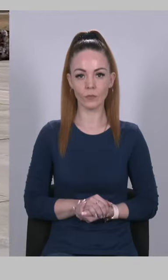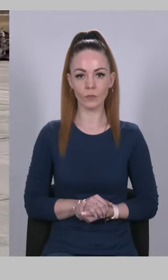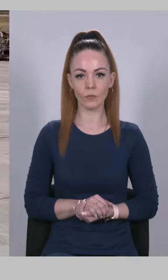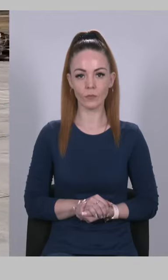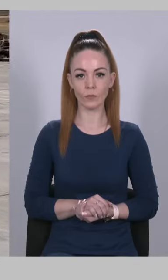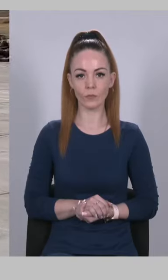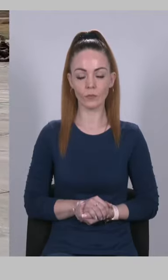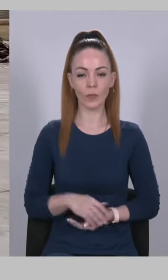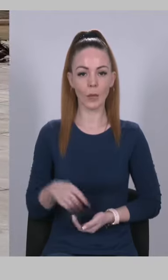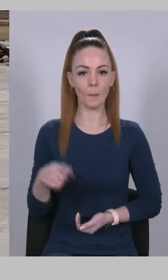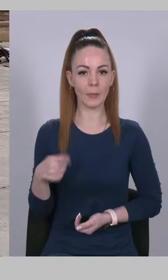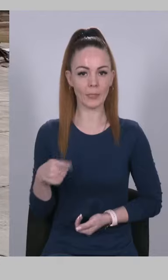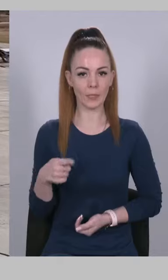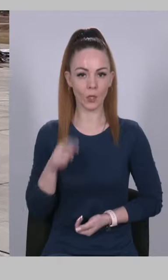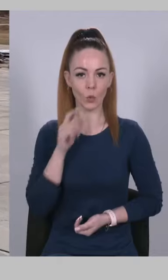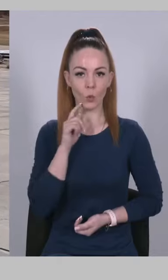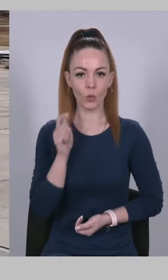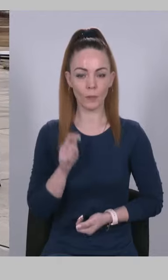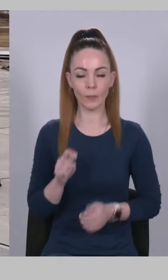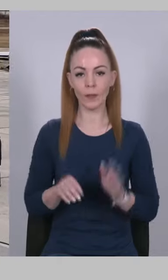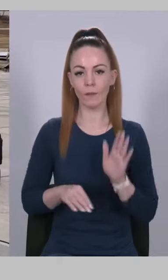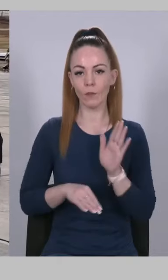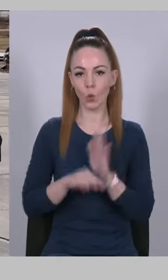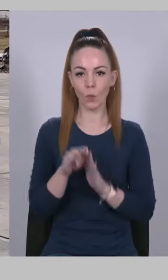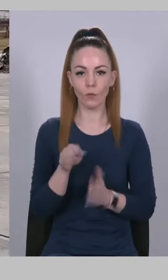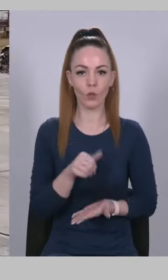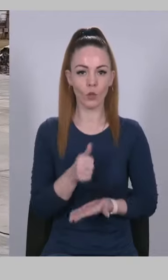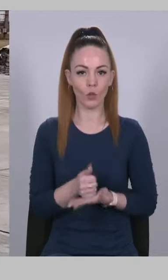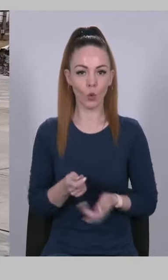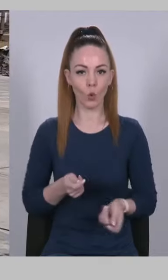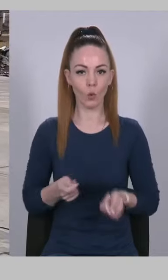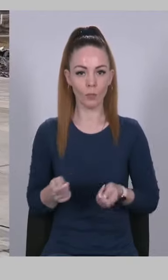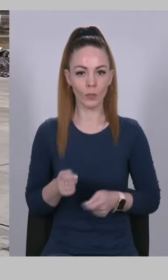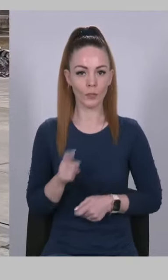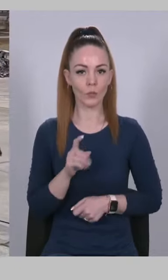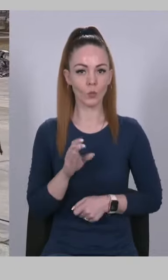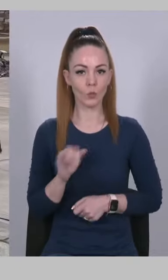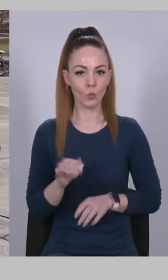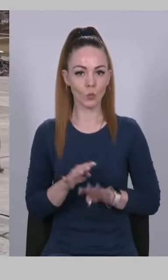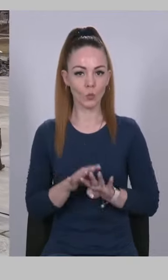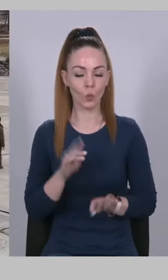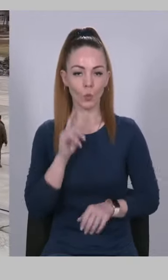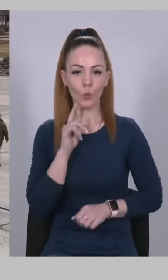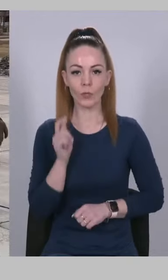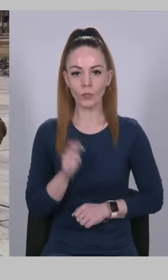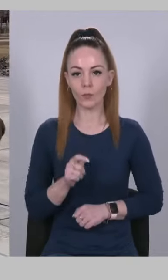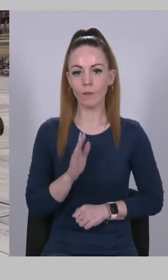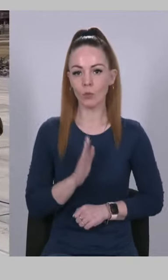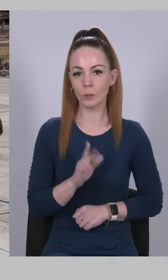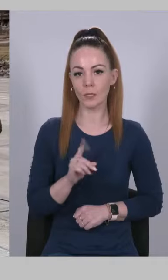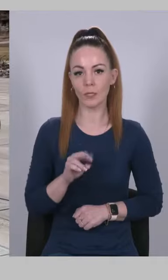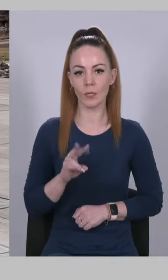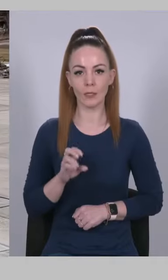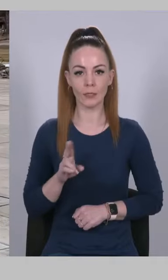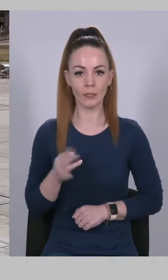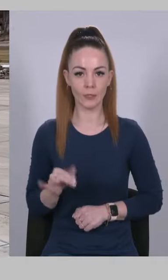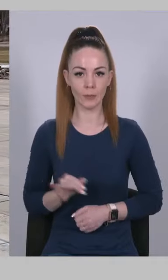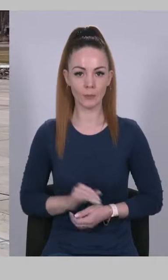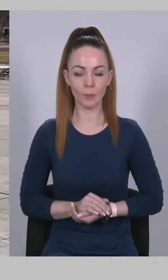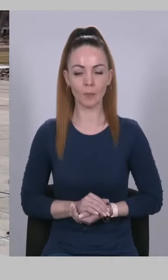Президент України Верховний Головнокомандувач Збройних Сил України Володимир Зеленський